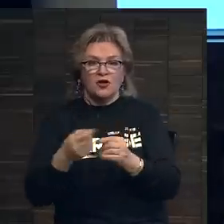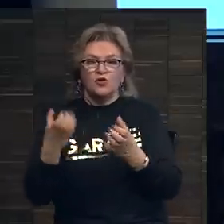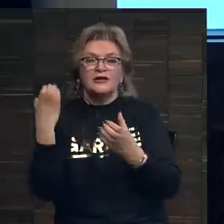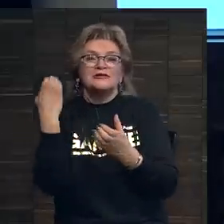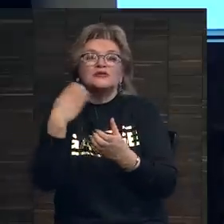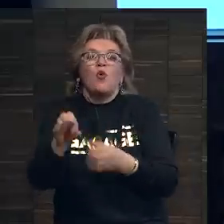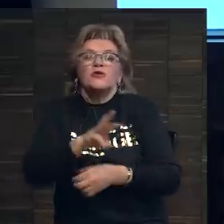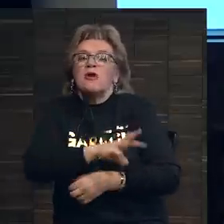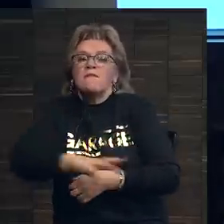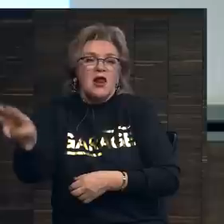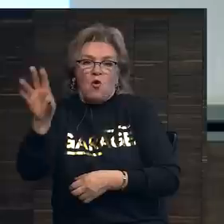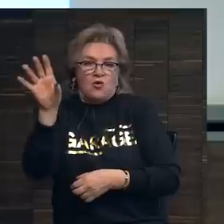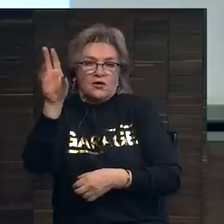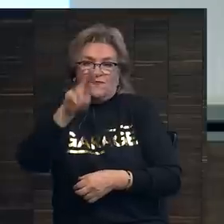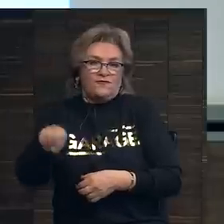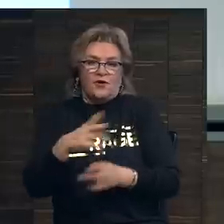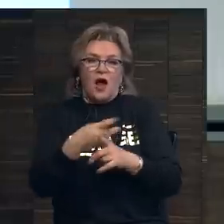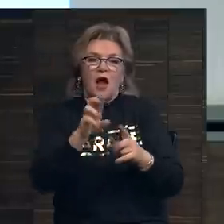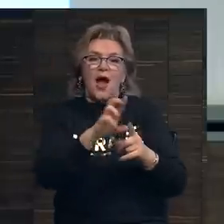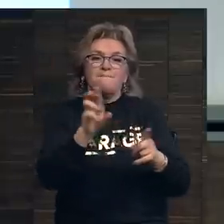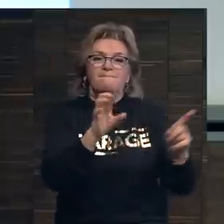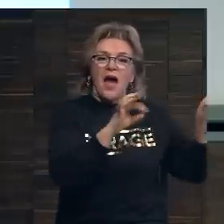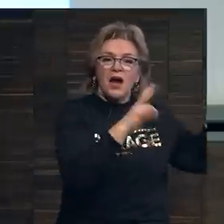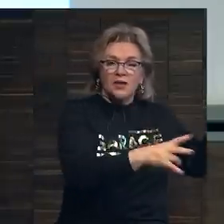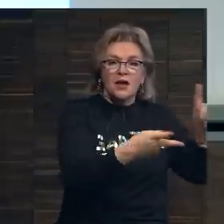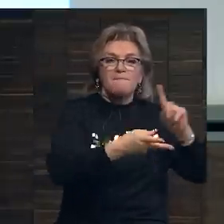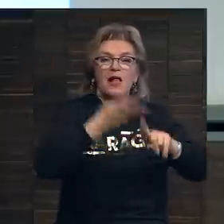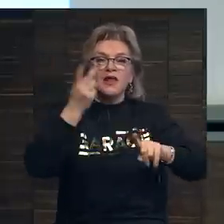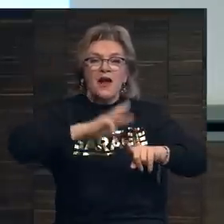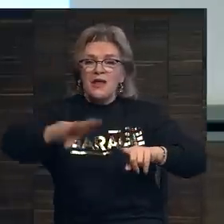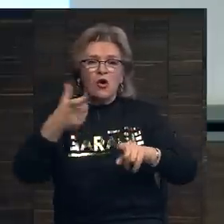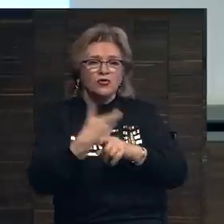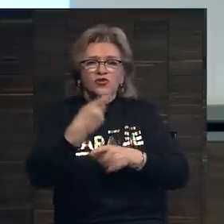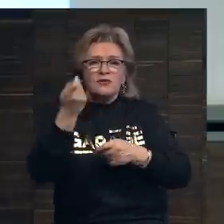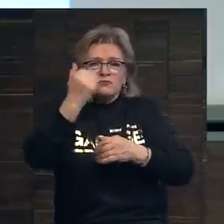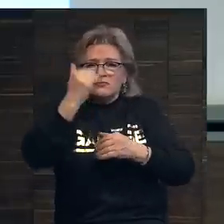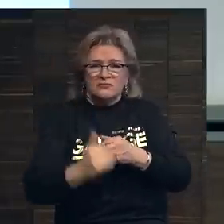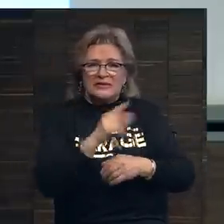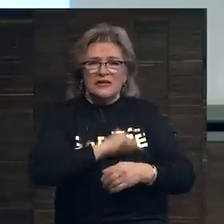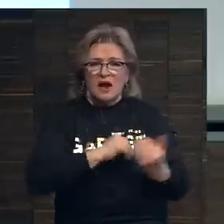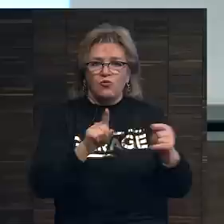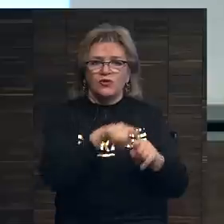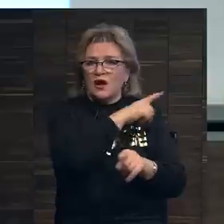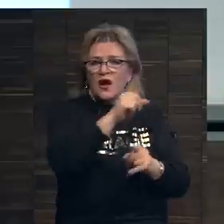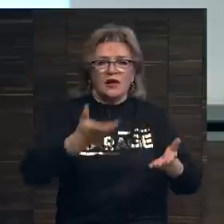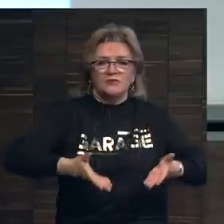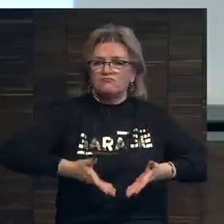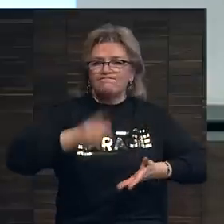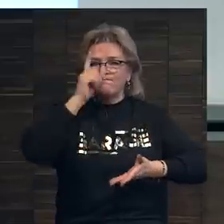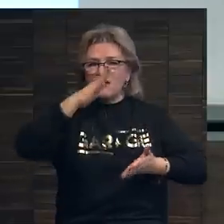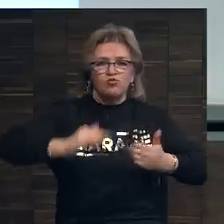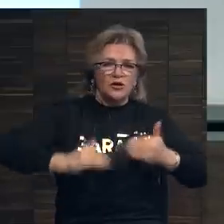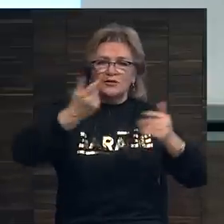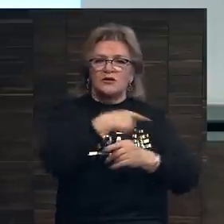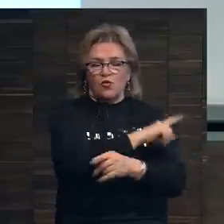сотни миллионов, как Бекон. Полтора миллиона это очень маленькая цена за работу с такой высокой репутацией. Это